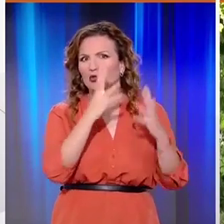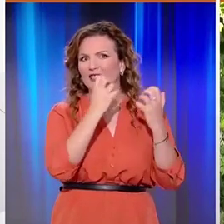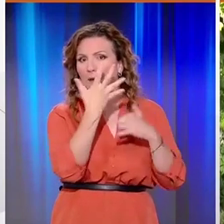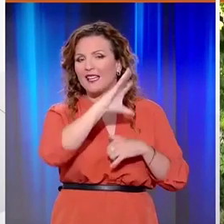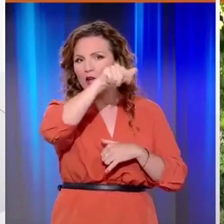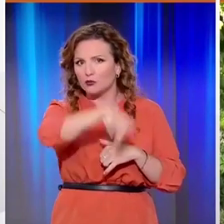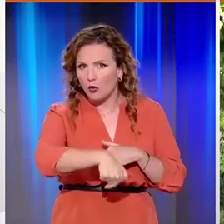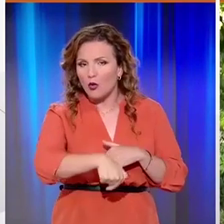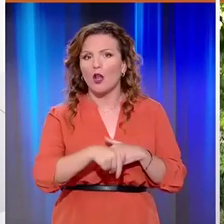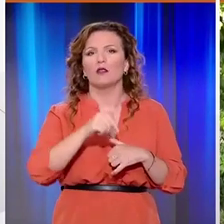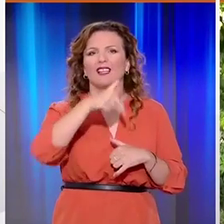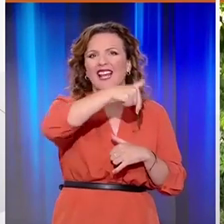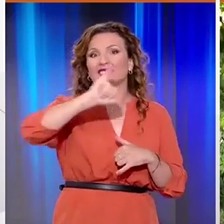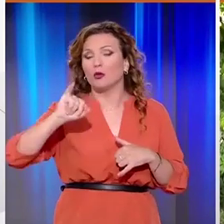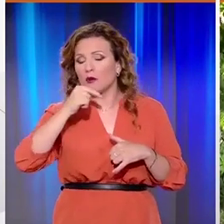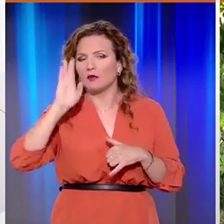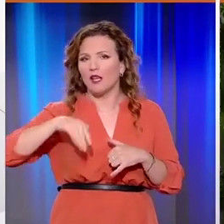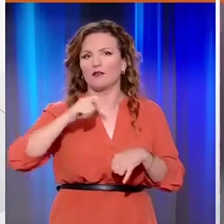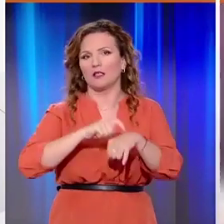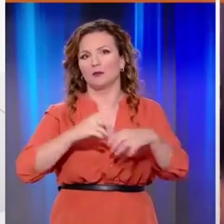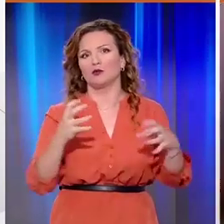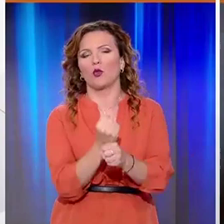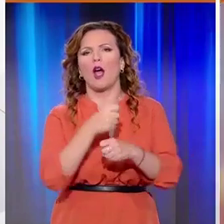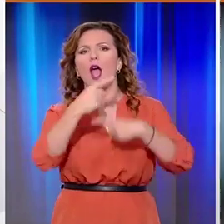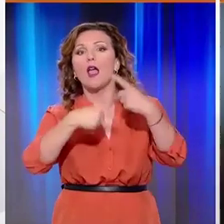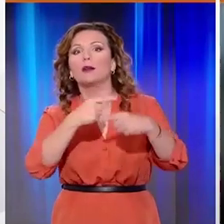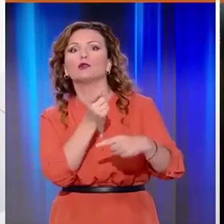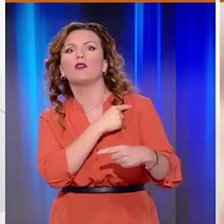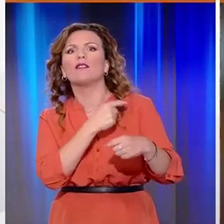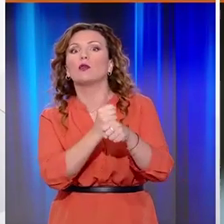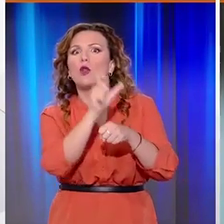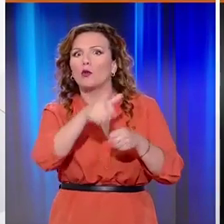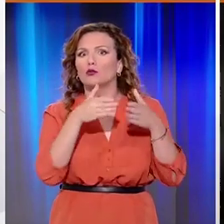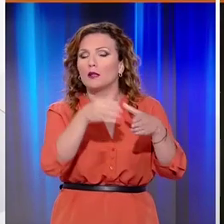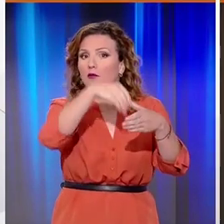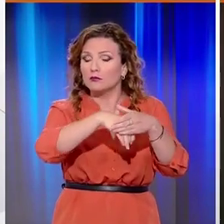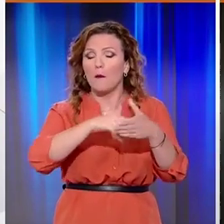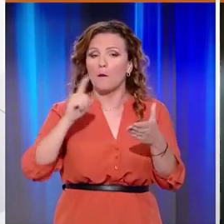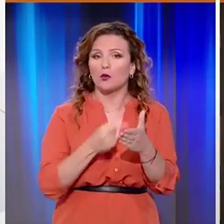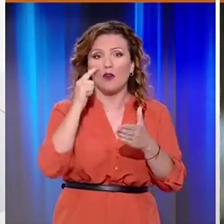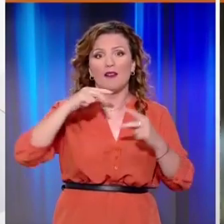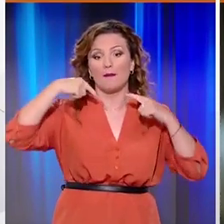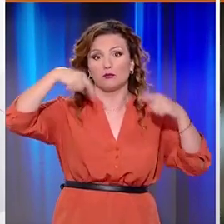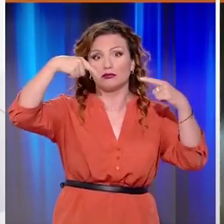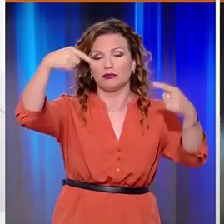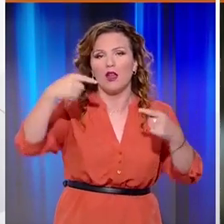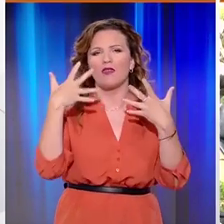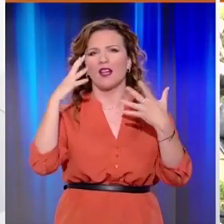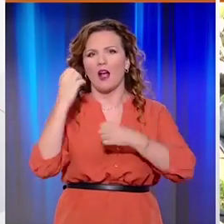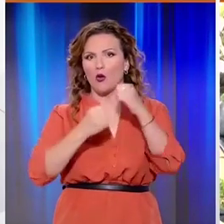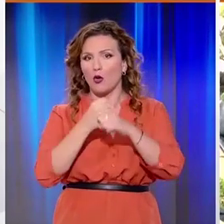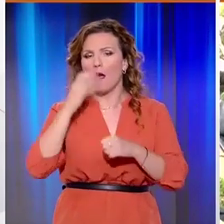γλίτωσε την τελευταία στιγμή. Αν και έμπειρος ναυτικός δεν έχει ξαναδεί τέτοιο υδροστρόβιλο. Δέκα χρόνια ήμουν ναυτικός,